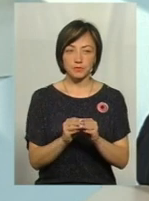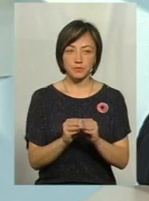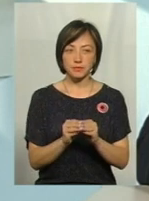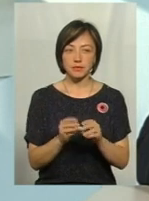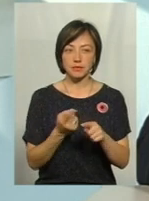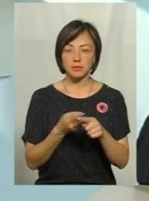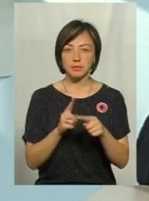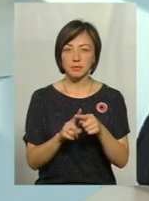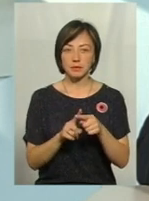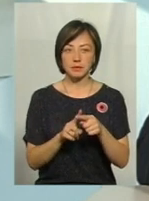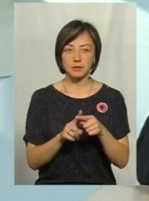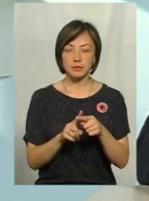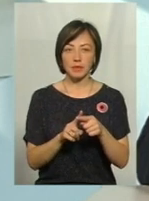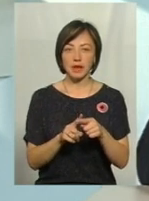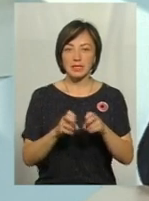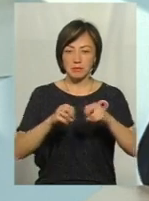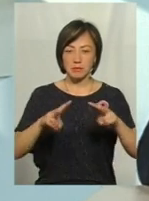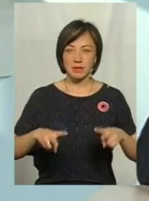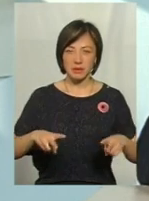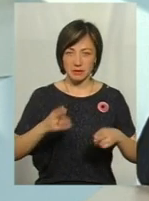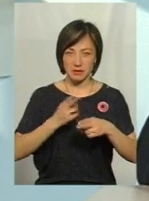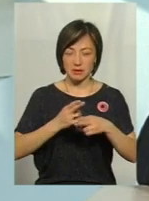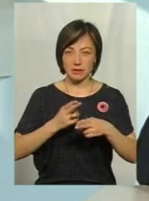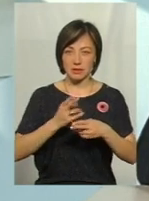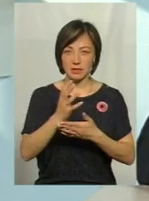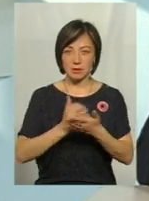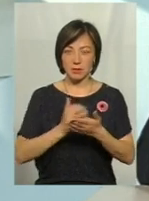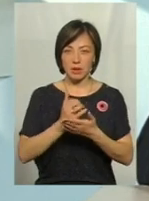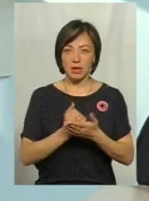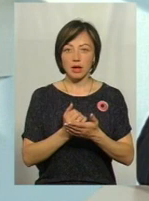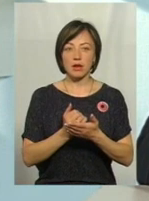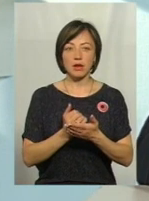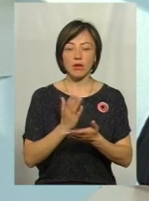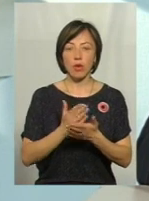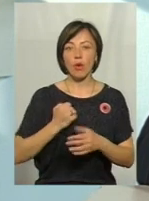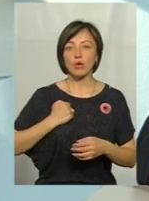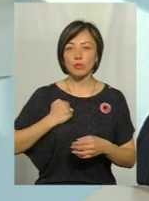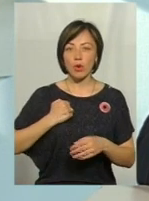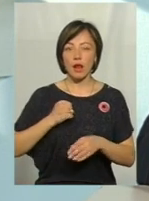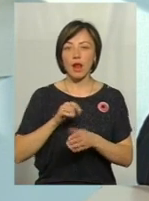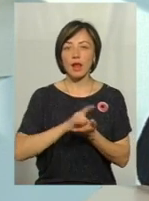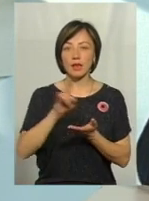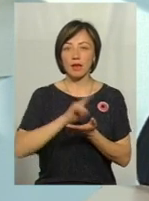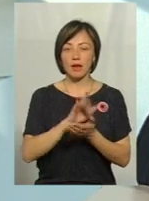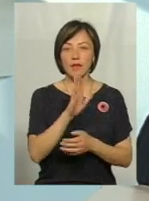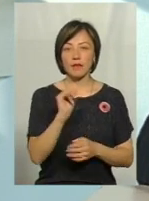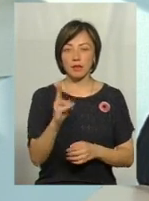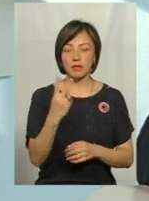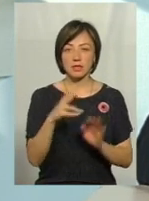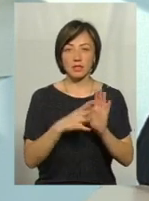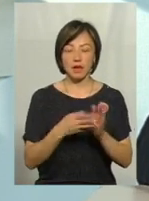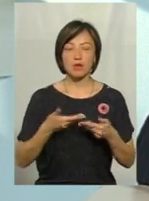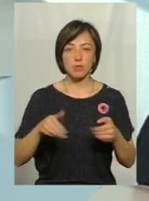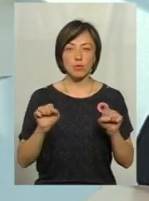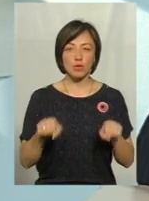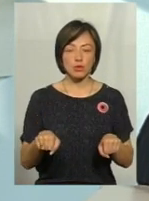ця балка предназначена для того, що маючи наявлення на штатному озброєнні України літаки МІК-29, ми